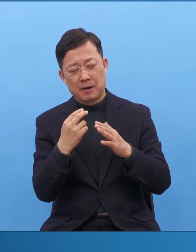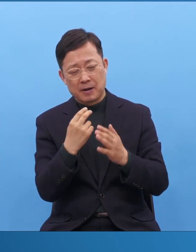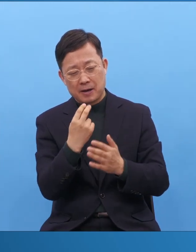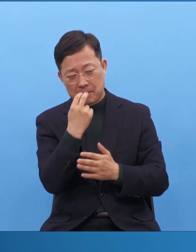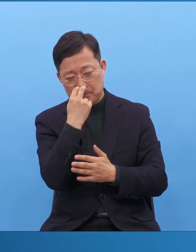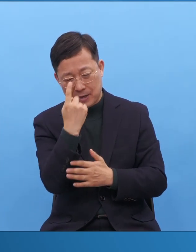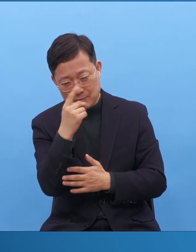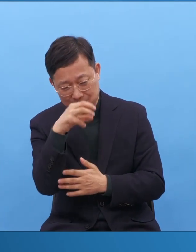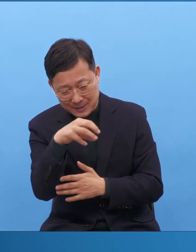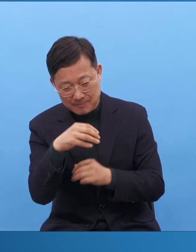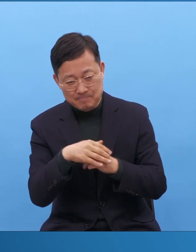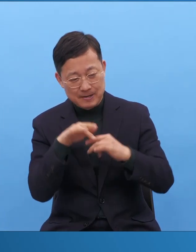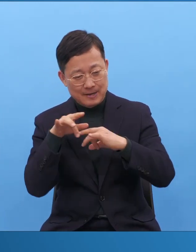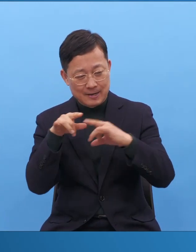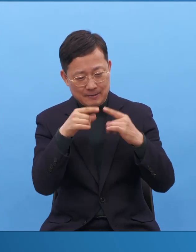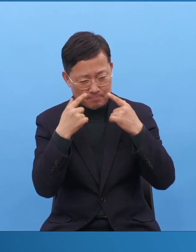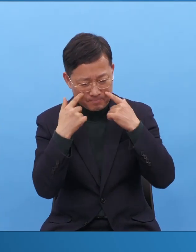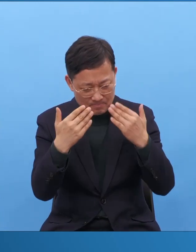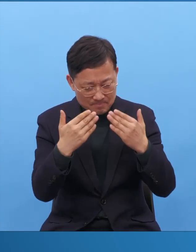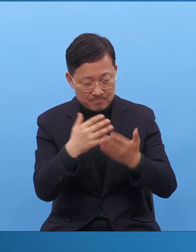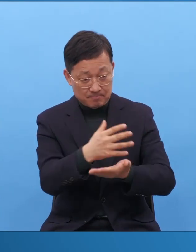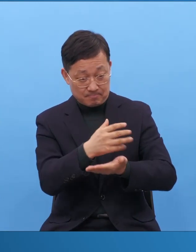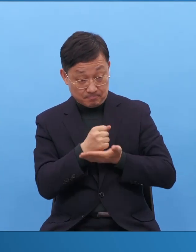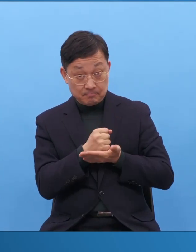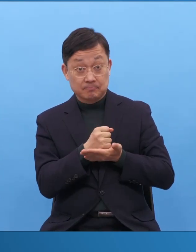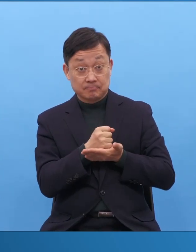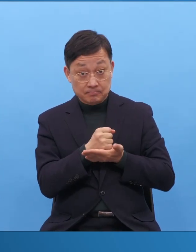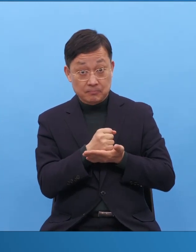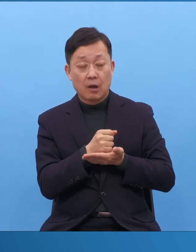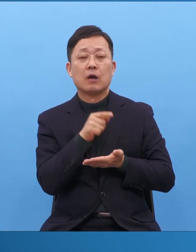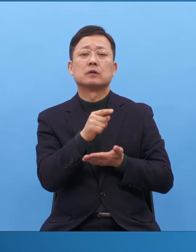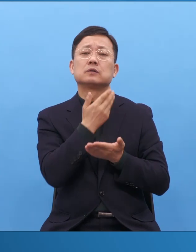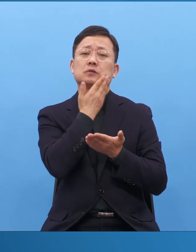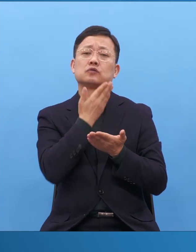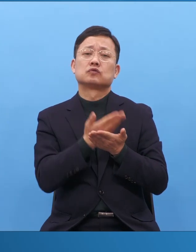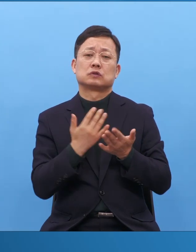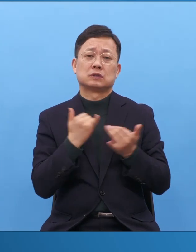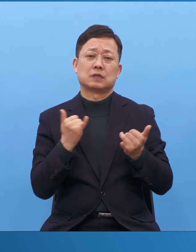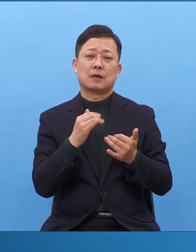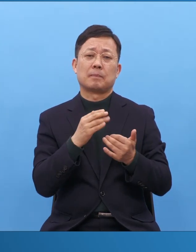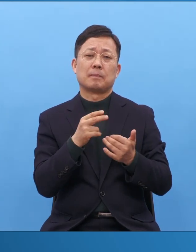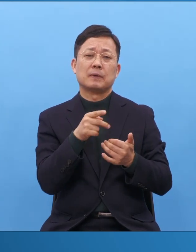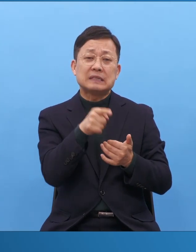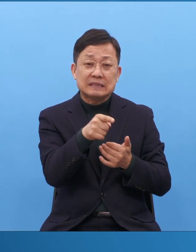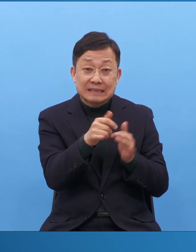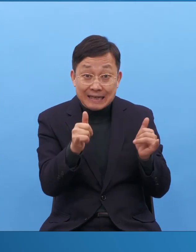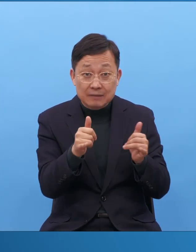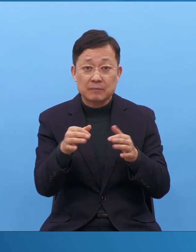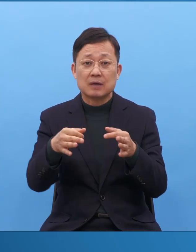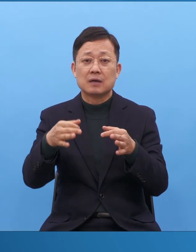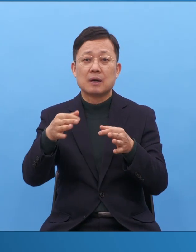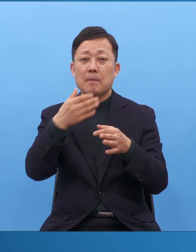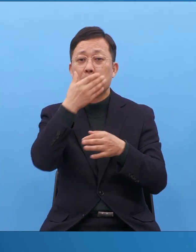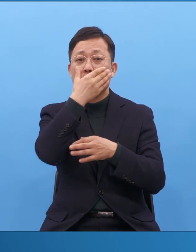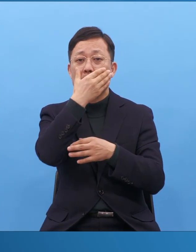이걸 얼마만큼 뒷받침을 잘하느냐 하는 중직자가 빛의 경제를 회복할 사람이다.